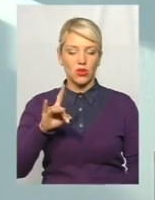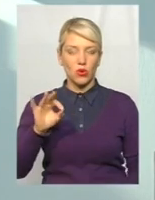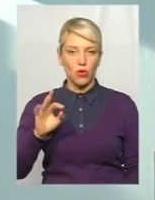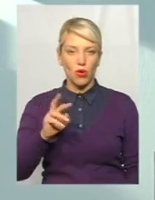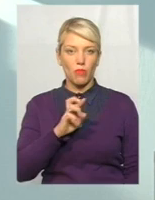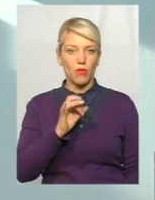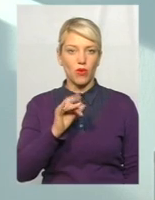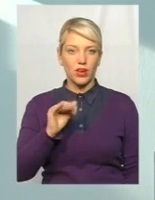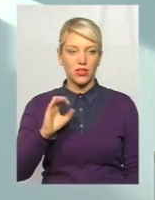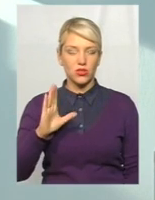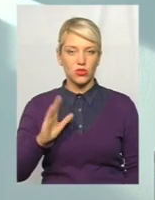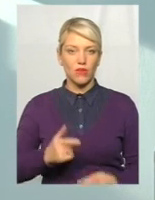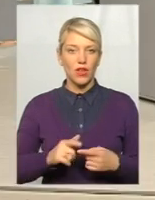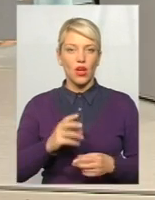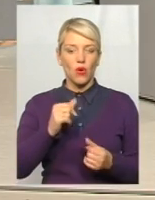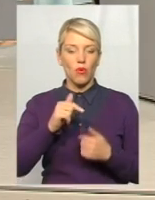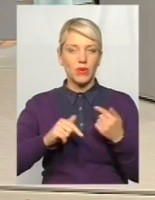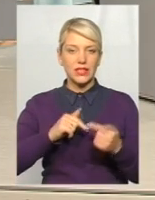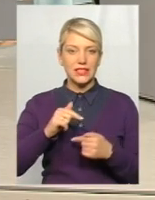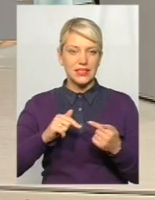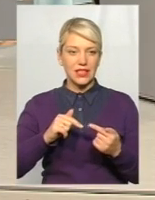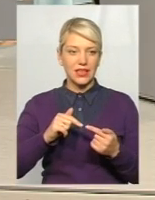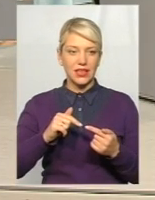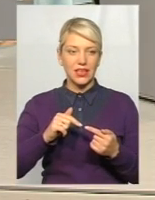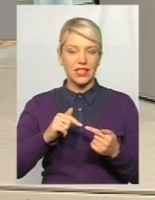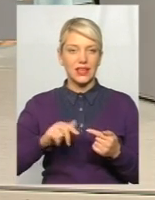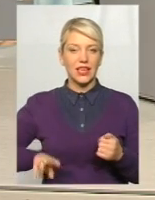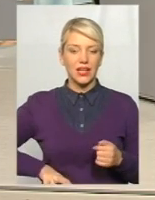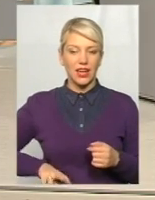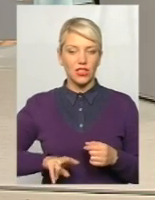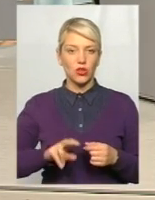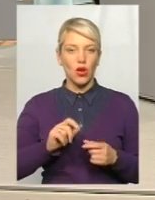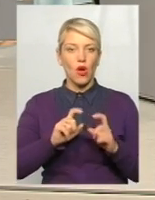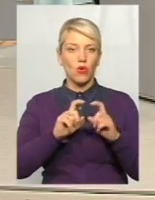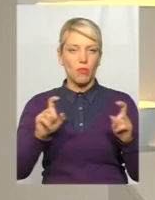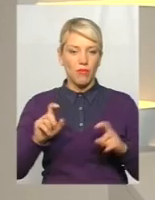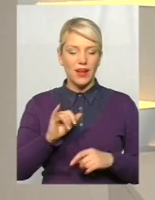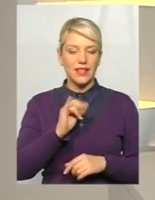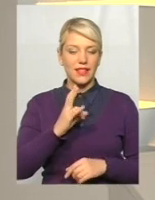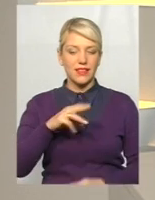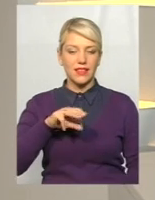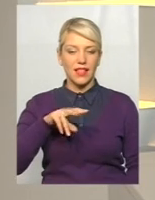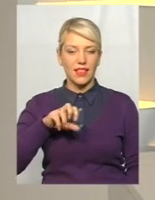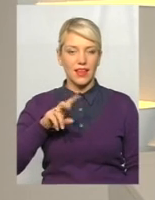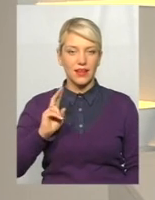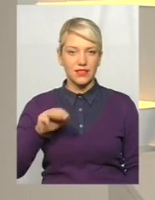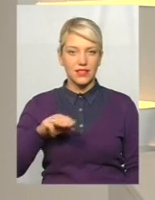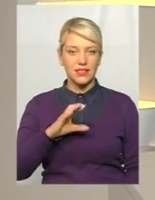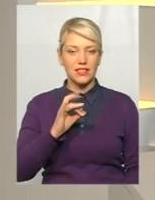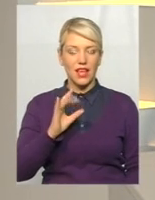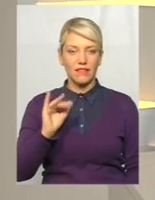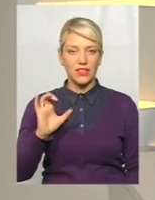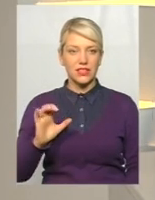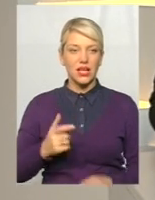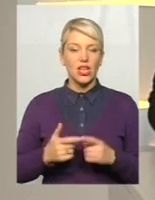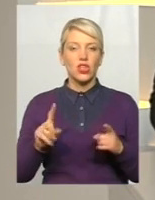Комерційний директор компанії «Інтелект Сервіс». Так? Так, дякую. Ви розробили цю програму, тож розкажіть, що це за програма і все